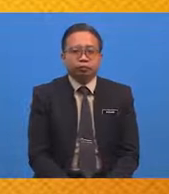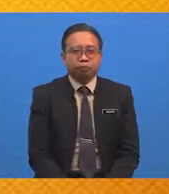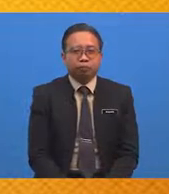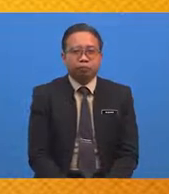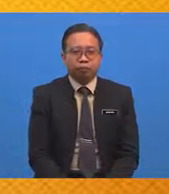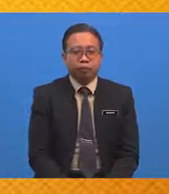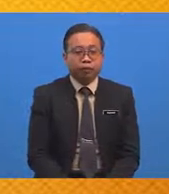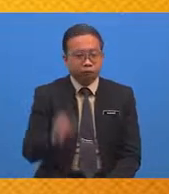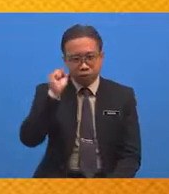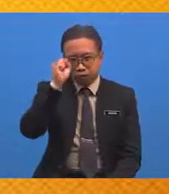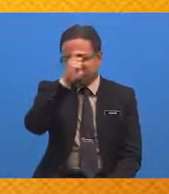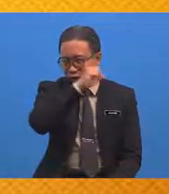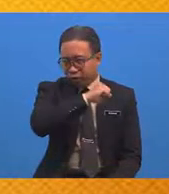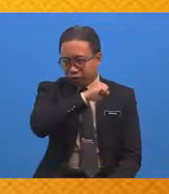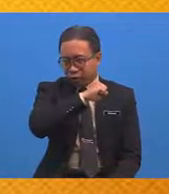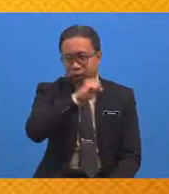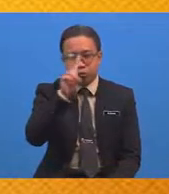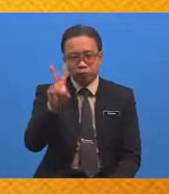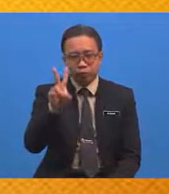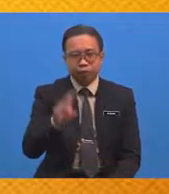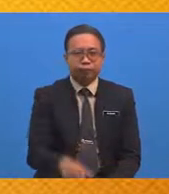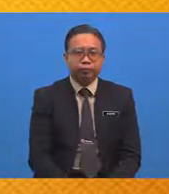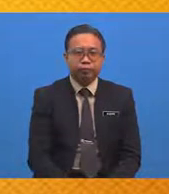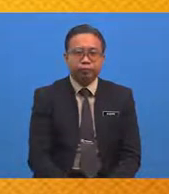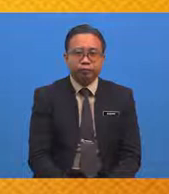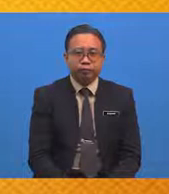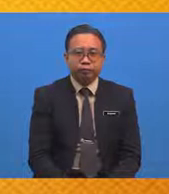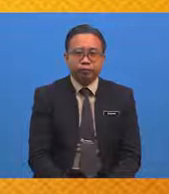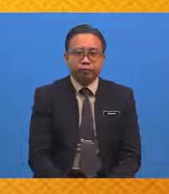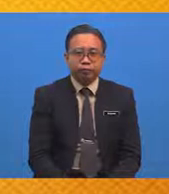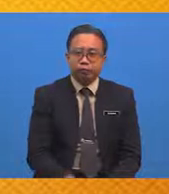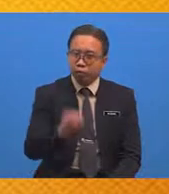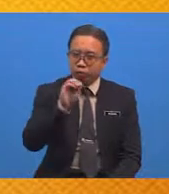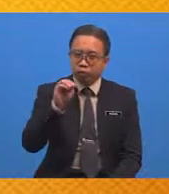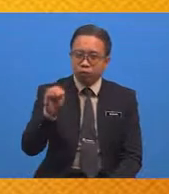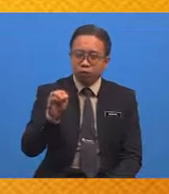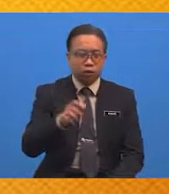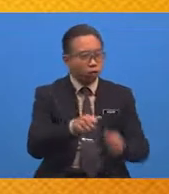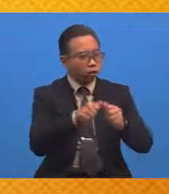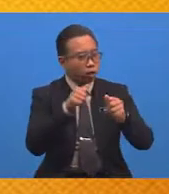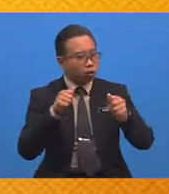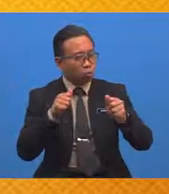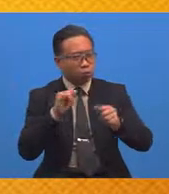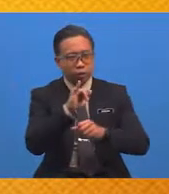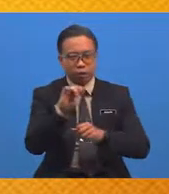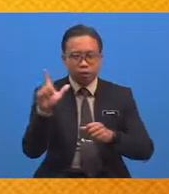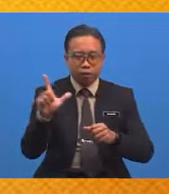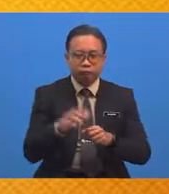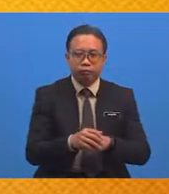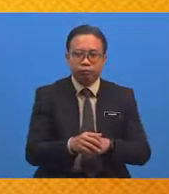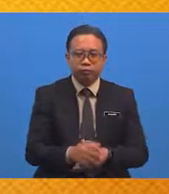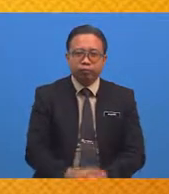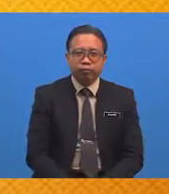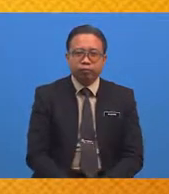Sifat Negatif Yang Kedua Yang Perlu Murid Jauhi Ialah Al